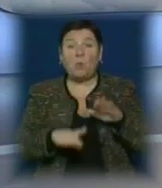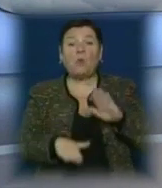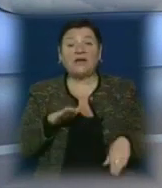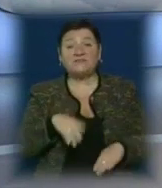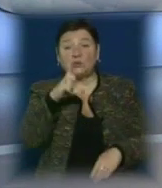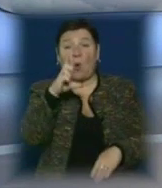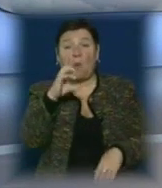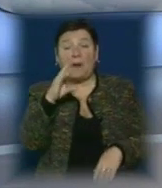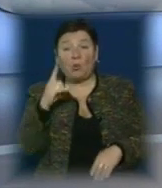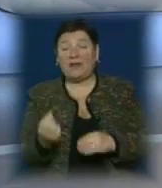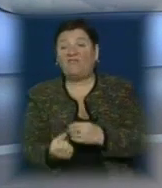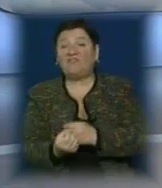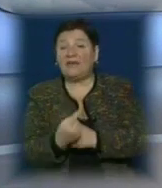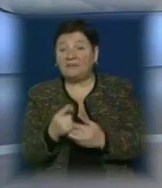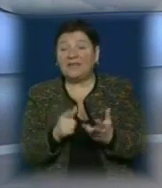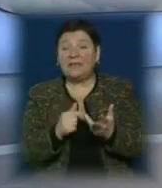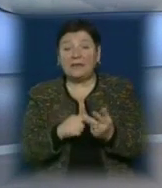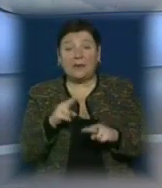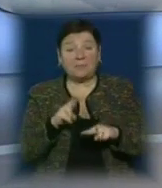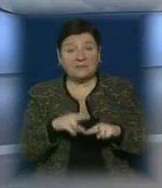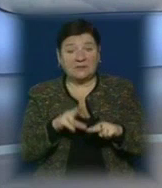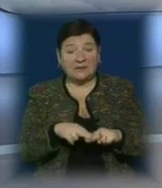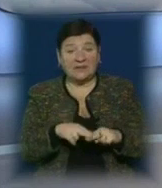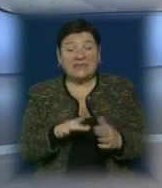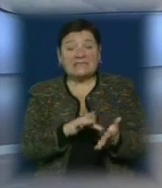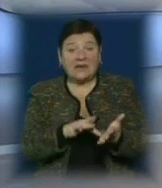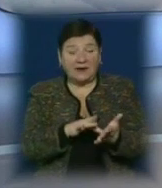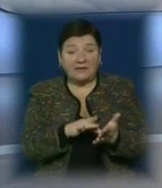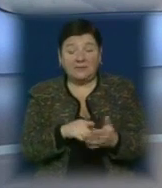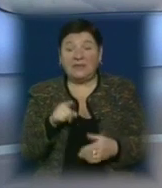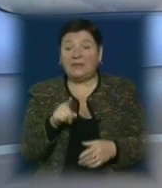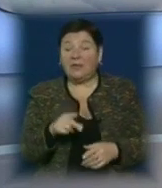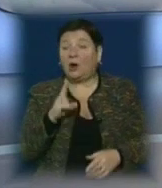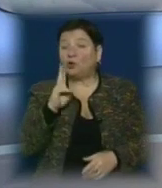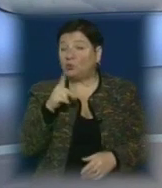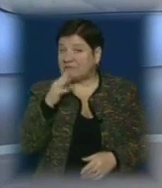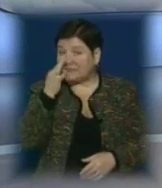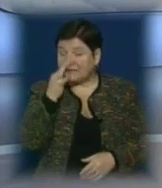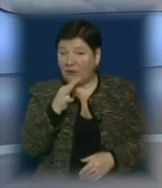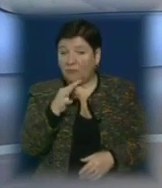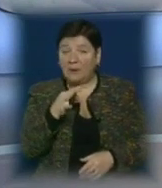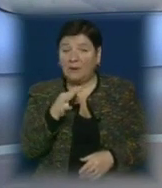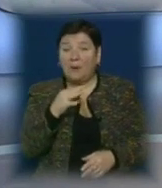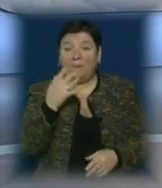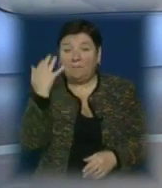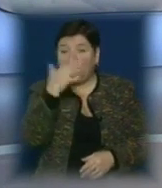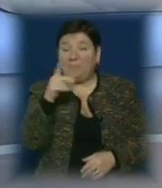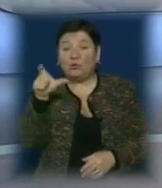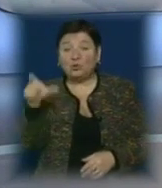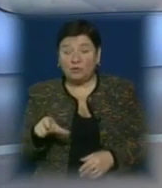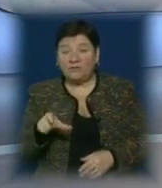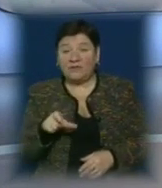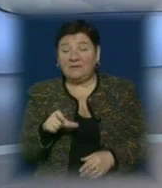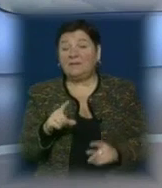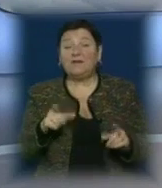правоохоронці виявили декілька паспортів місцевих ромів. Знайшлися і ті, хто стверджував, підозрюваний у вбивстві тримав людей